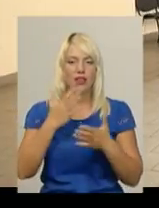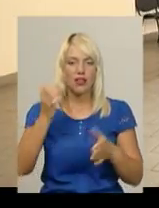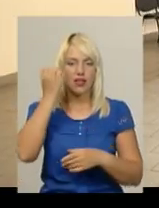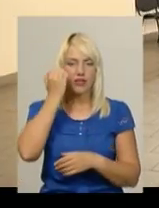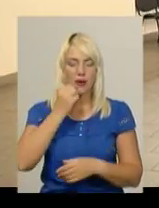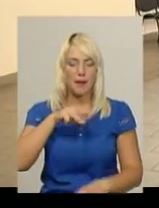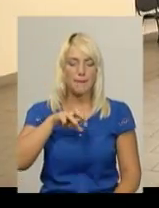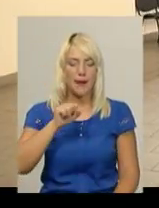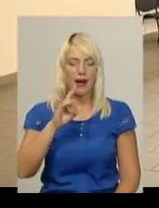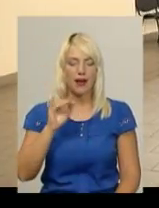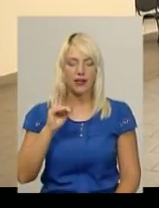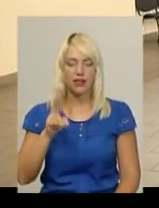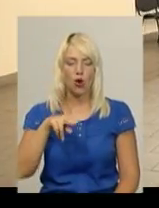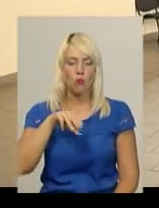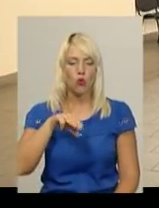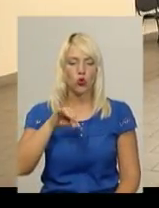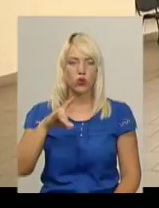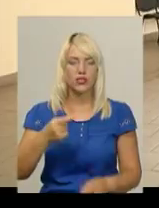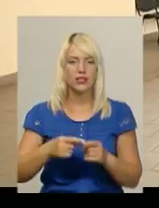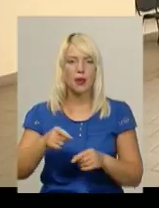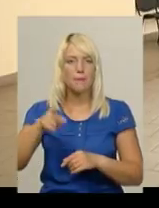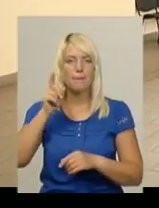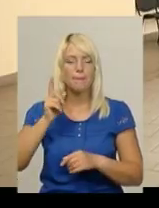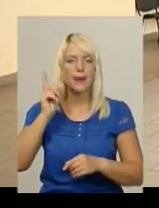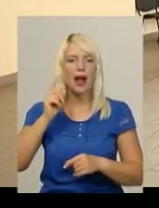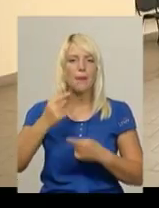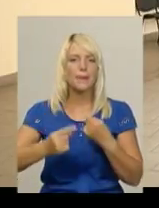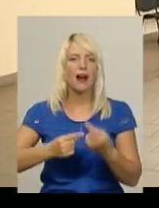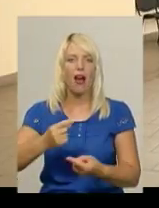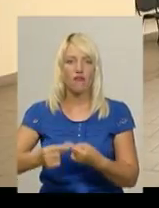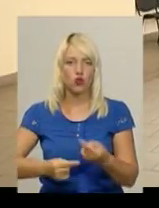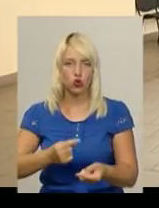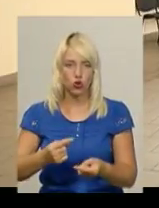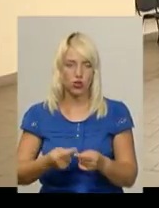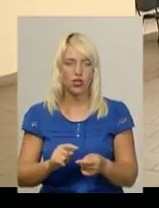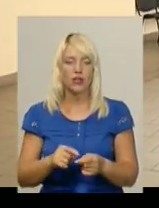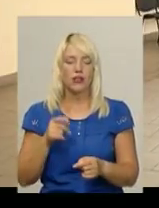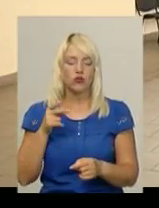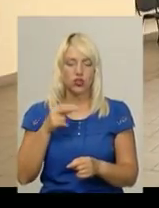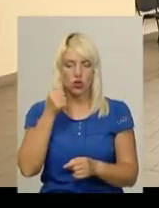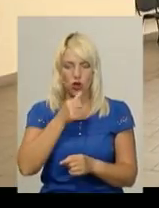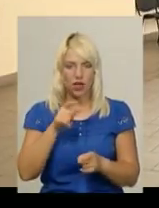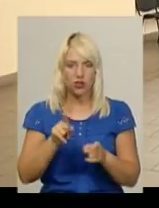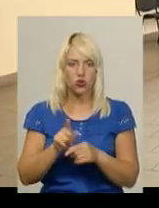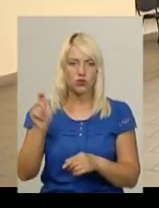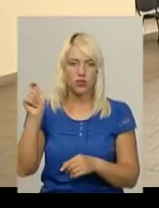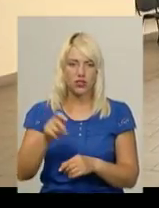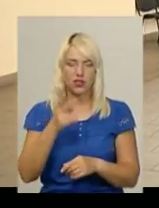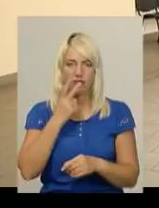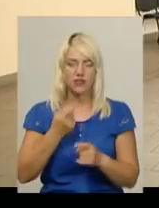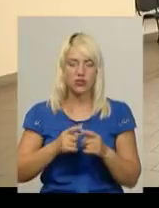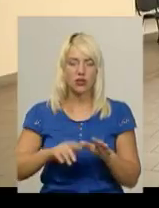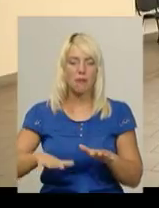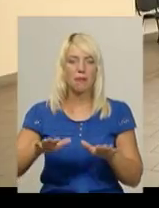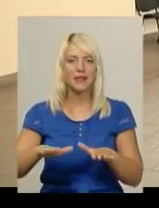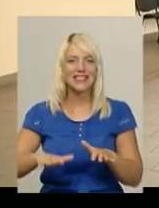Марику Потоцькому, це праправнику графа нашого Потоцького. Він у 2000-х роках сюди теж приїжджав, дивився цю місцину.